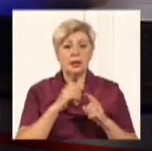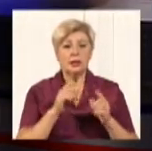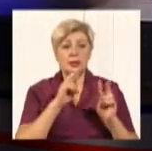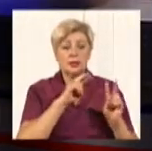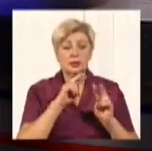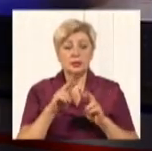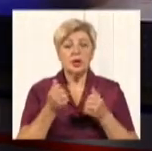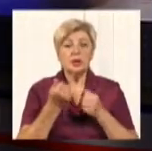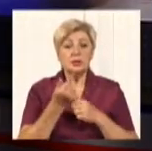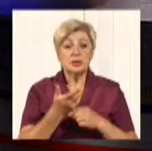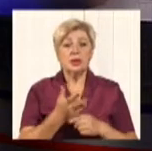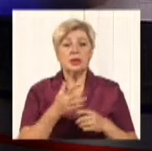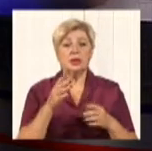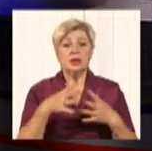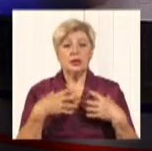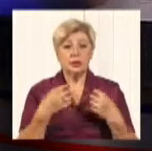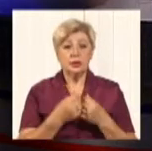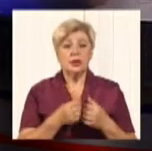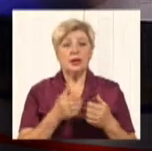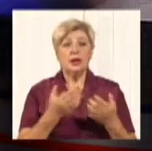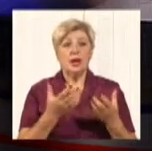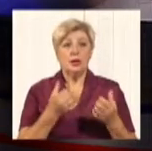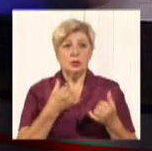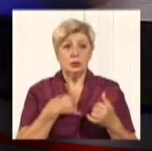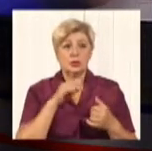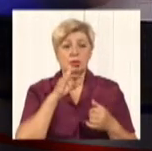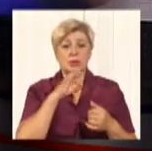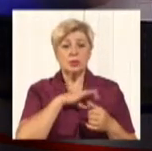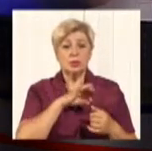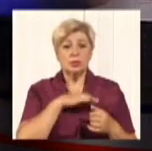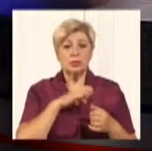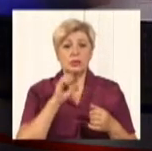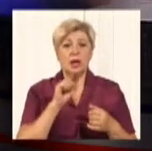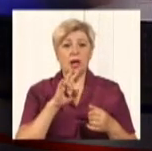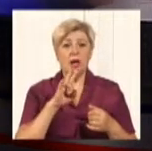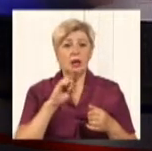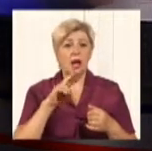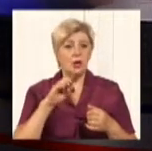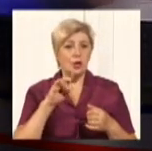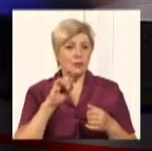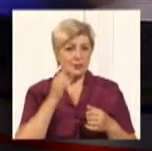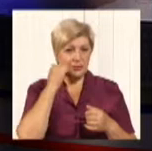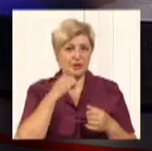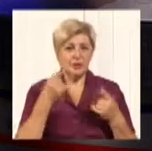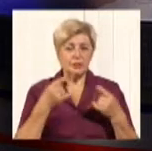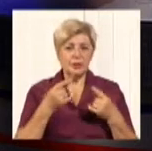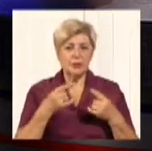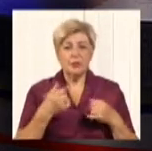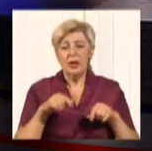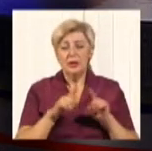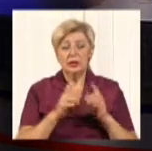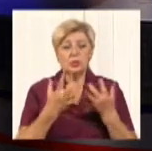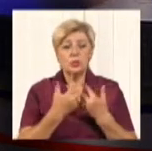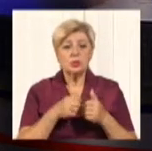в Україні ще користуються аналоговим мовленням? Ну, насправді, таку статистику, ну, фактично, неможливо зібрати,